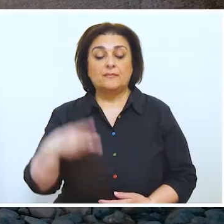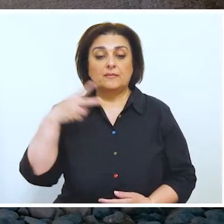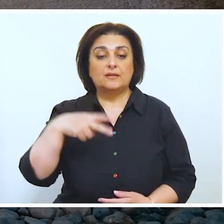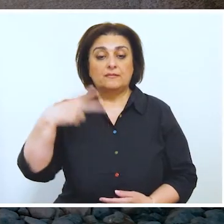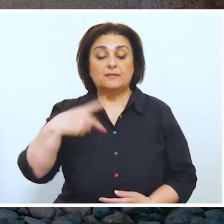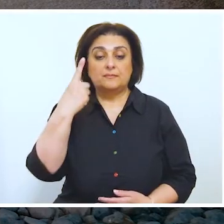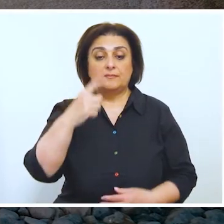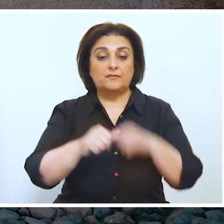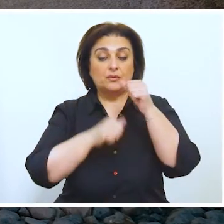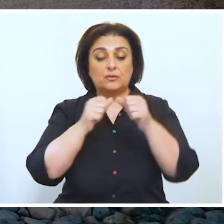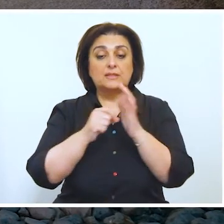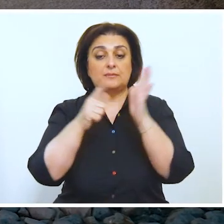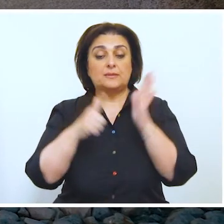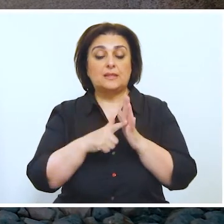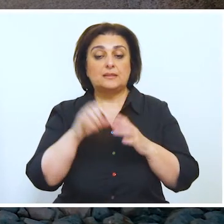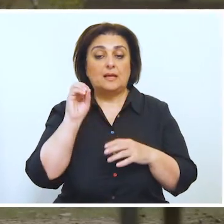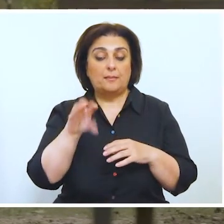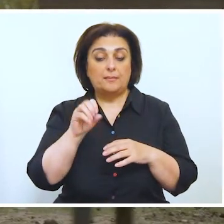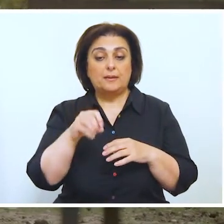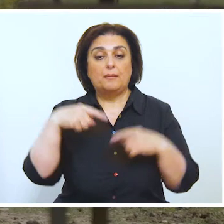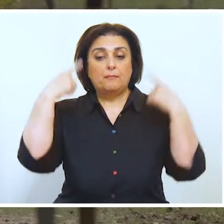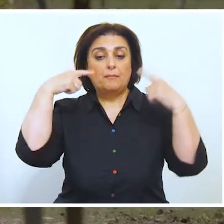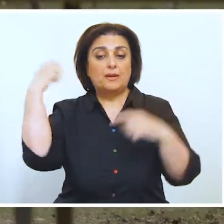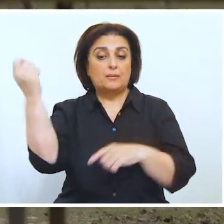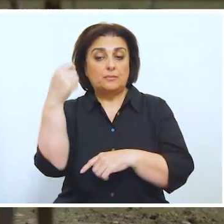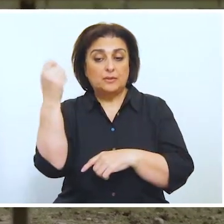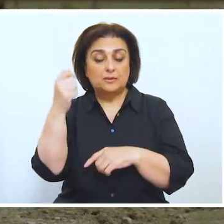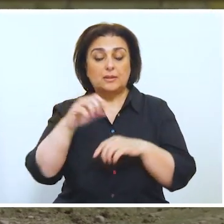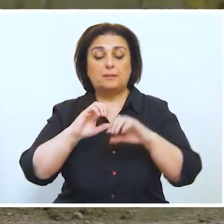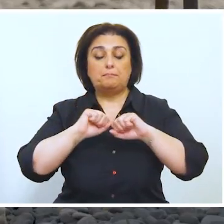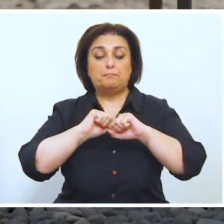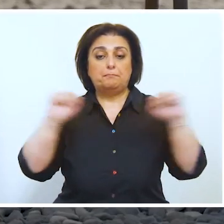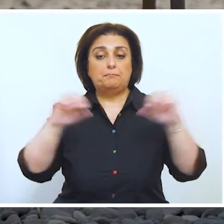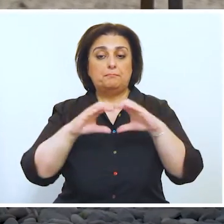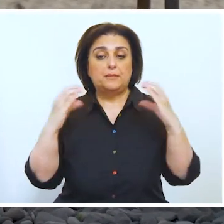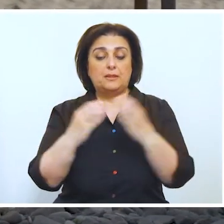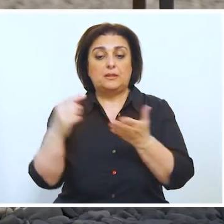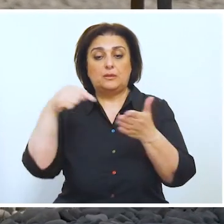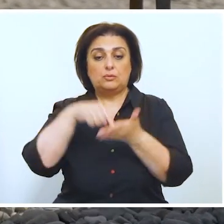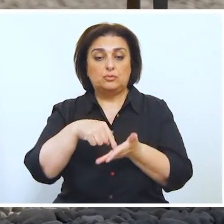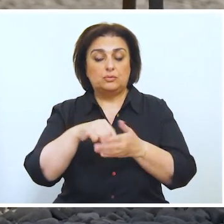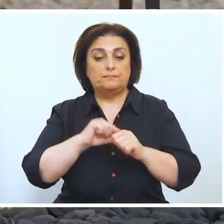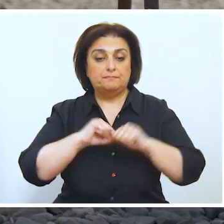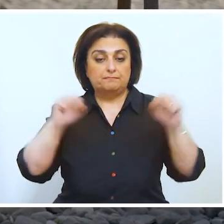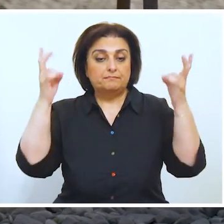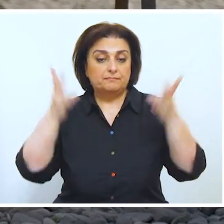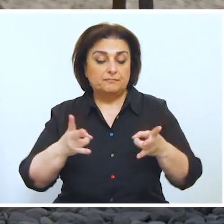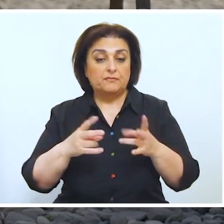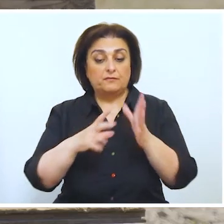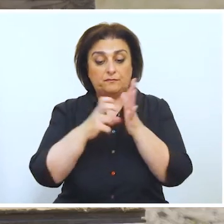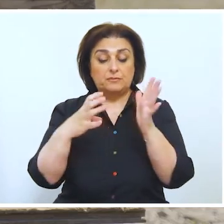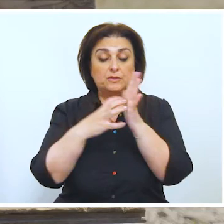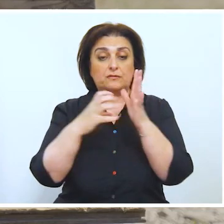2020-ci il aprel 17-ci getdim, heyban otarladığım yerdə düşdüm minaya. Hadisə bir 800-900 qoyunuydu, bir 100